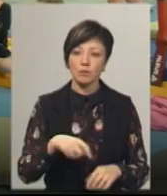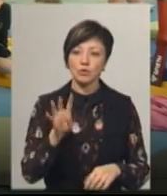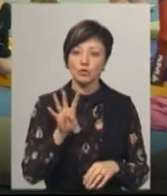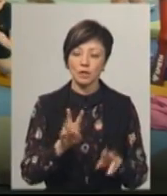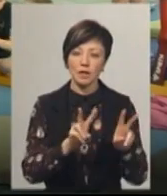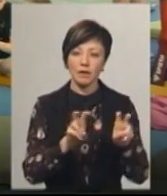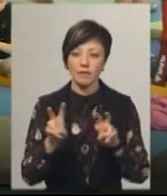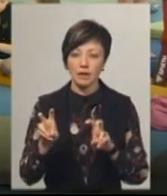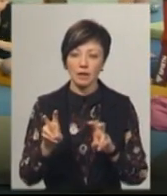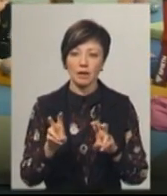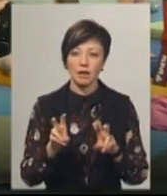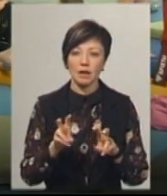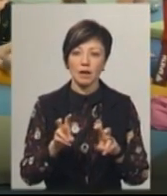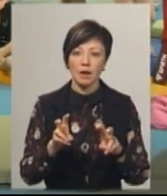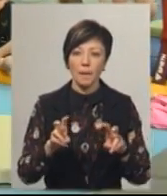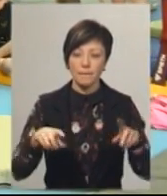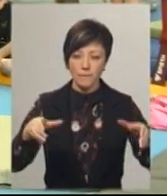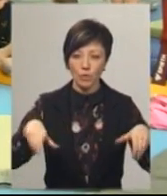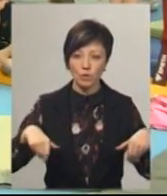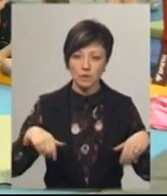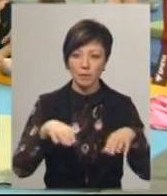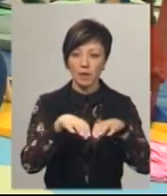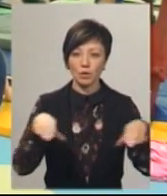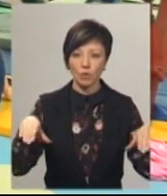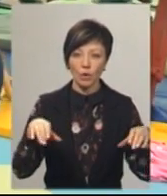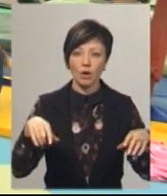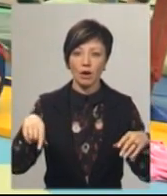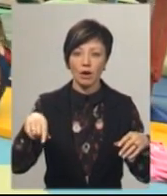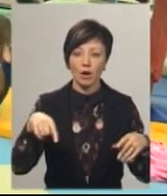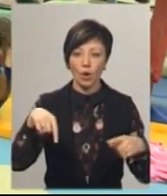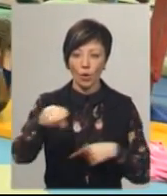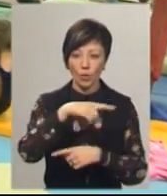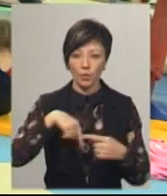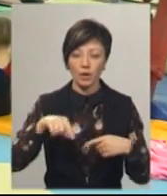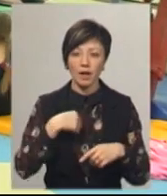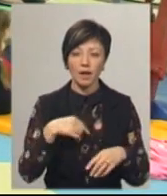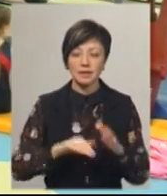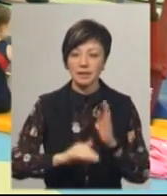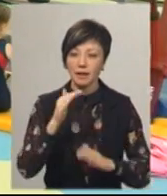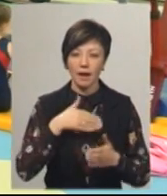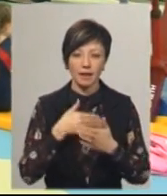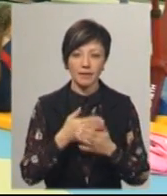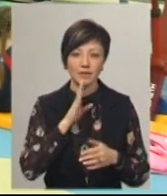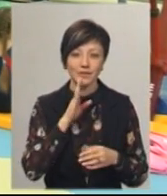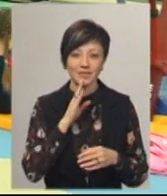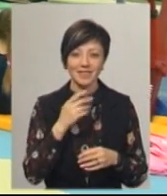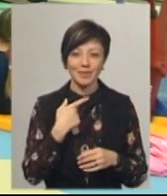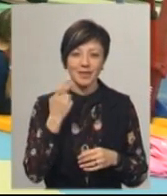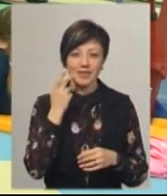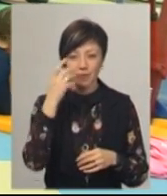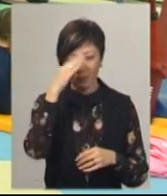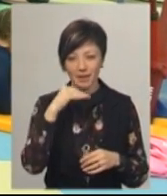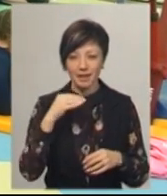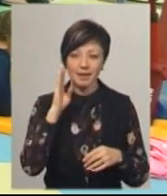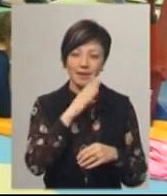вида снарядів. Це брусі, брівно, вольні і прыжок. З дистанця я була дуже активна дівчинка, мене батьки